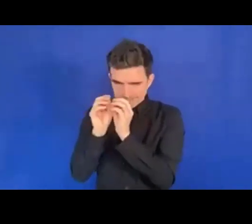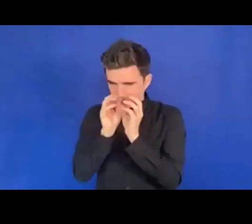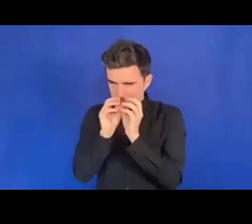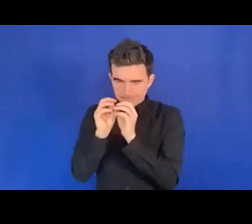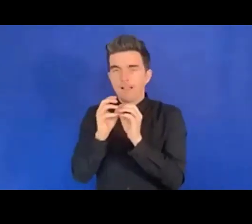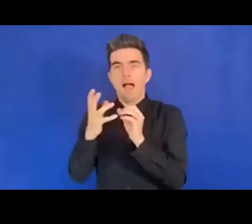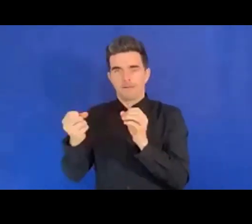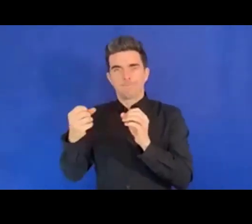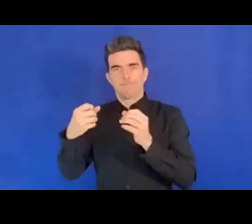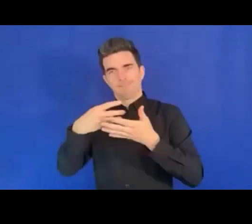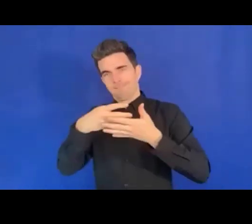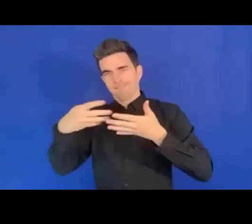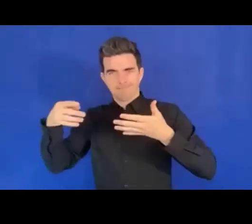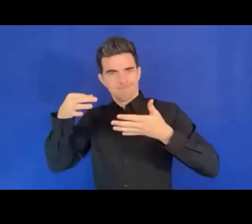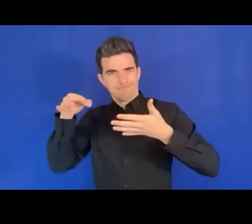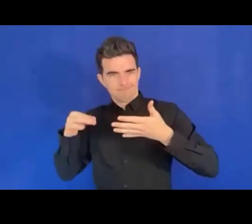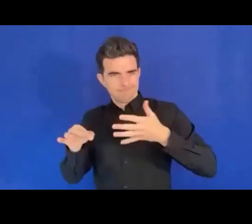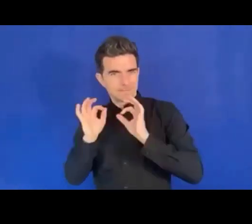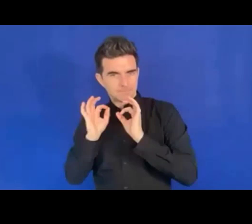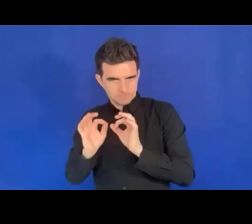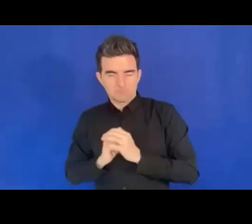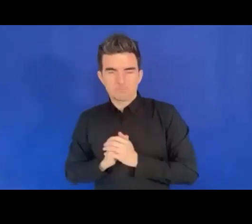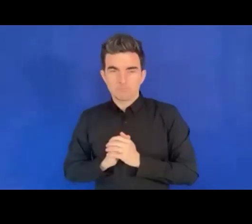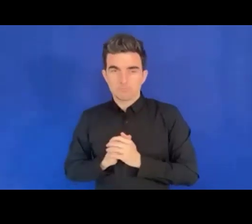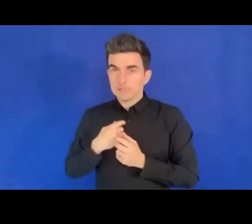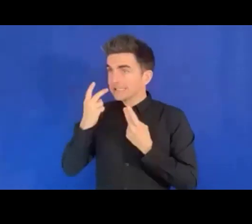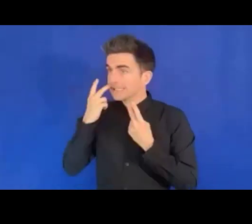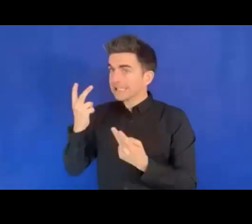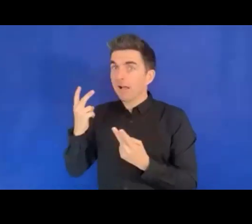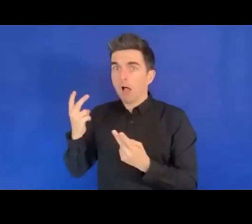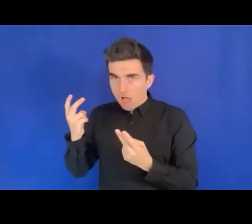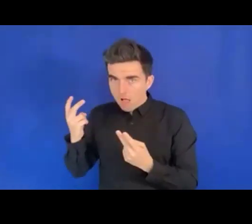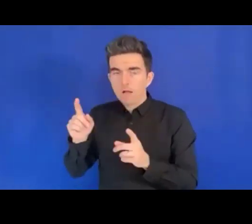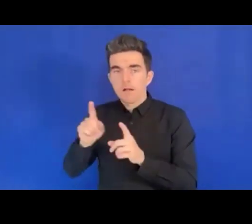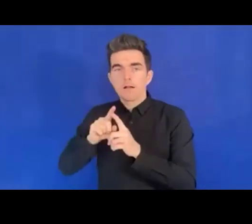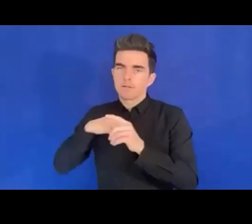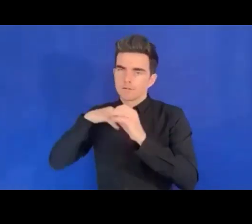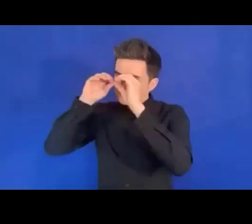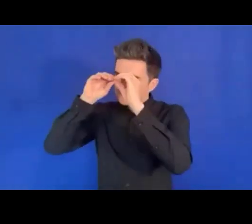c'est une sorte de rêve qui se réalise. Nous avons essayé de